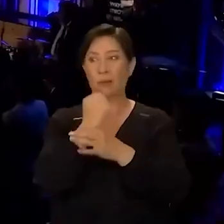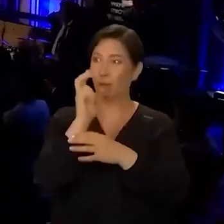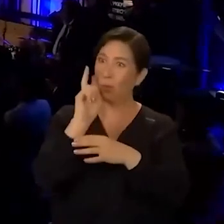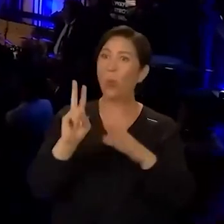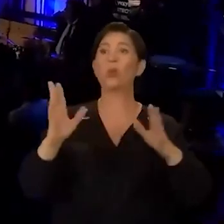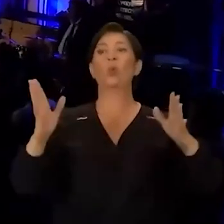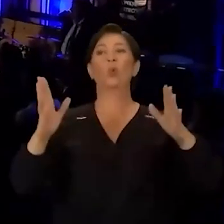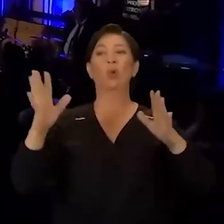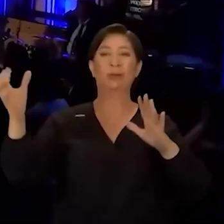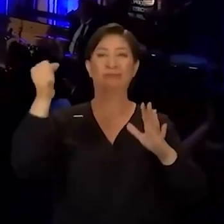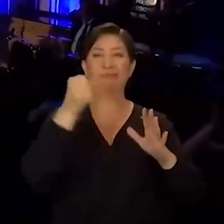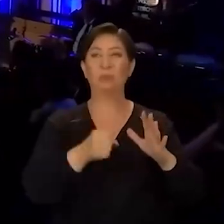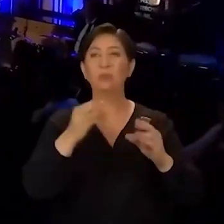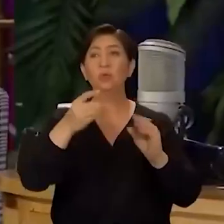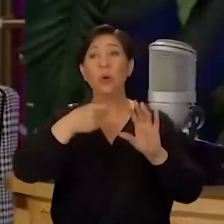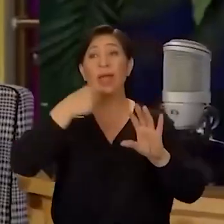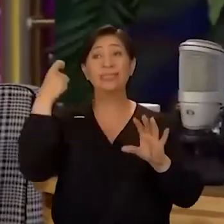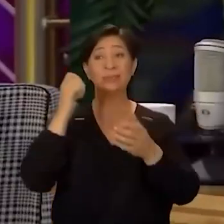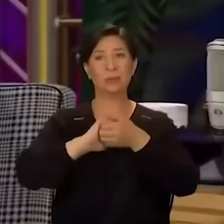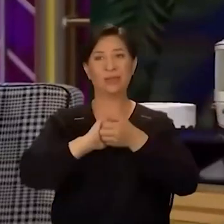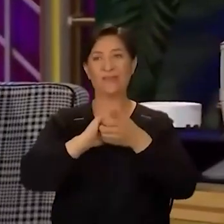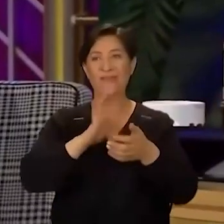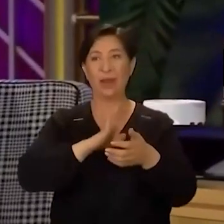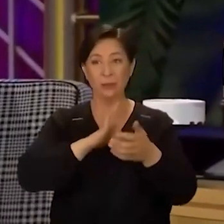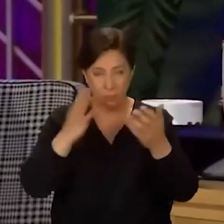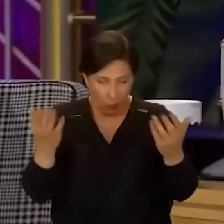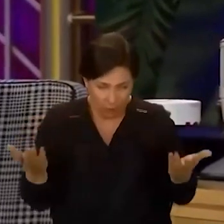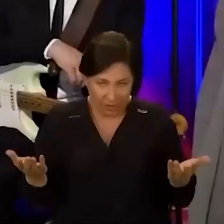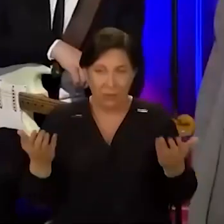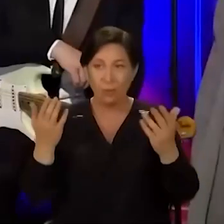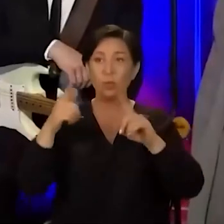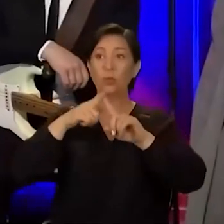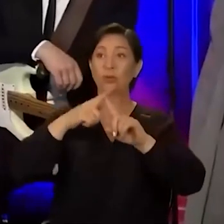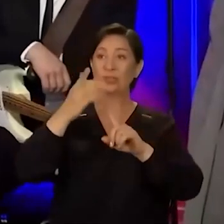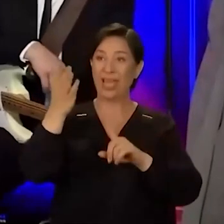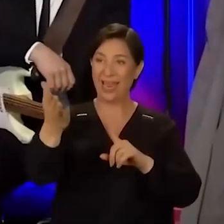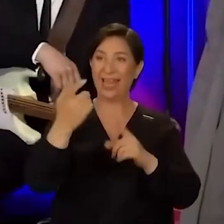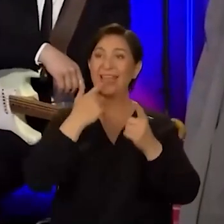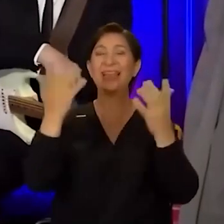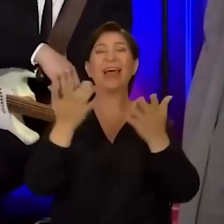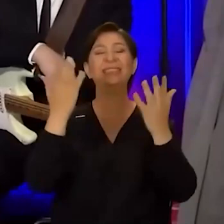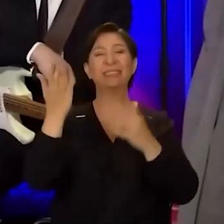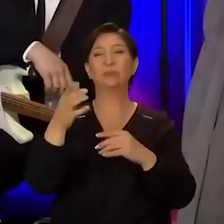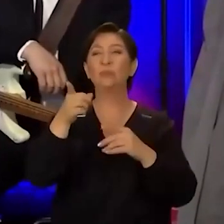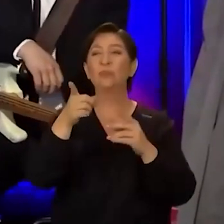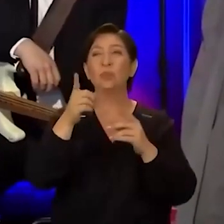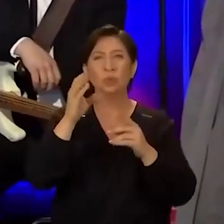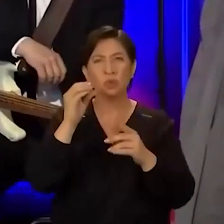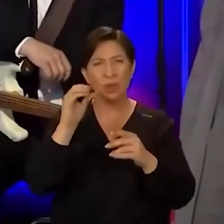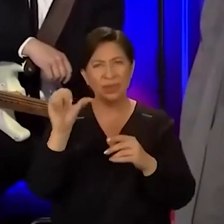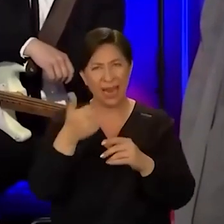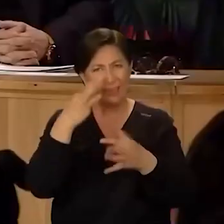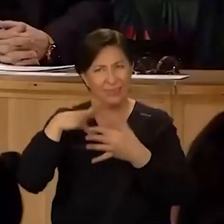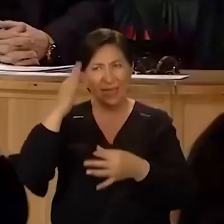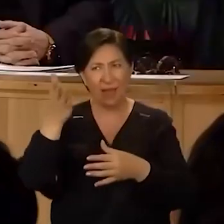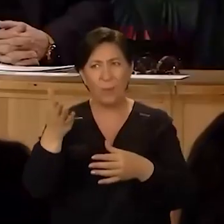olduğunu gördükten sonra… Ama burada çok eski tanıdığım dostlarım, arkadaşlarım var. ki öyle. Hepsi Tuncer var. Yıllardır. O kadar değerli insanlar